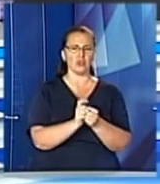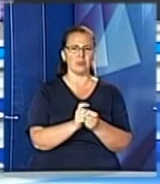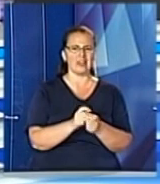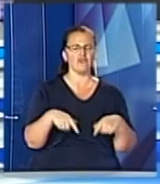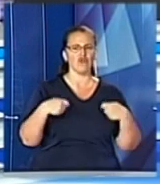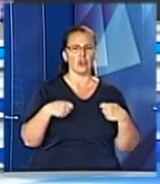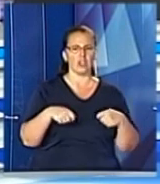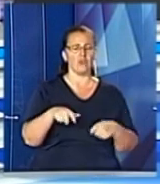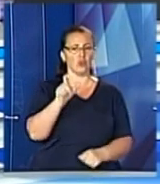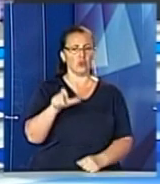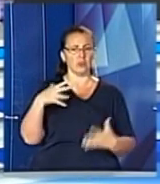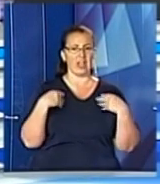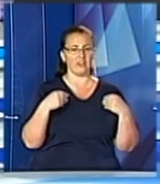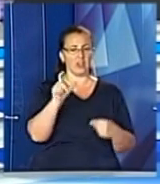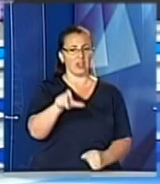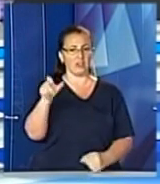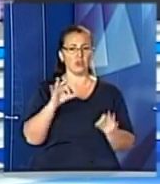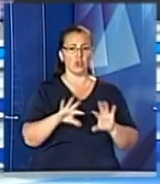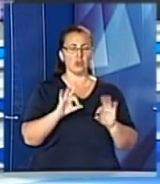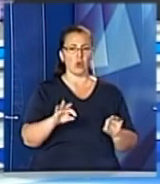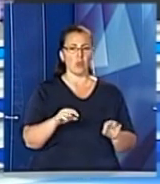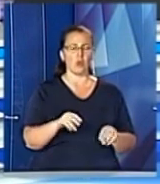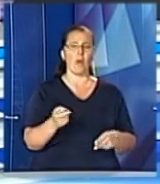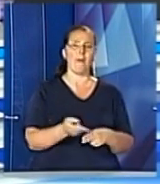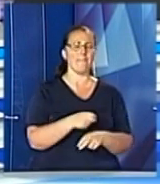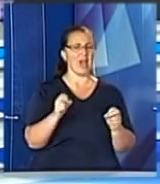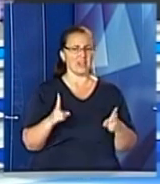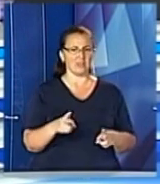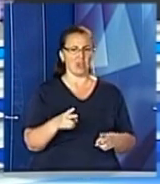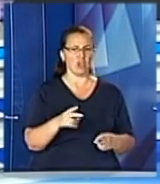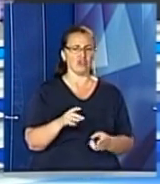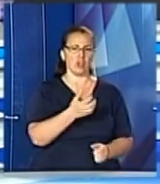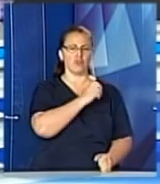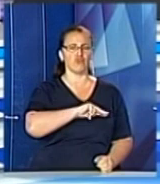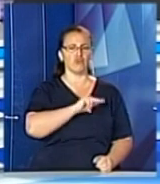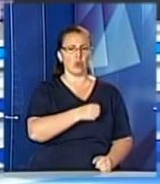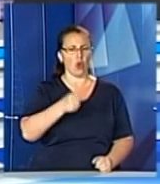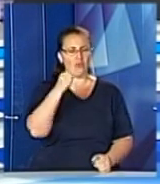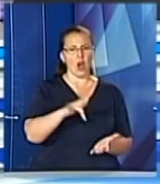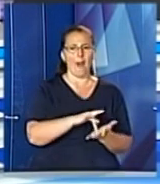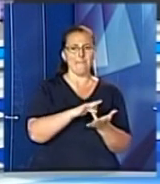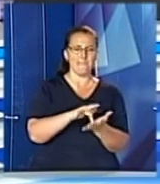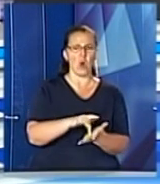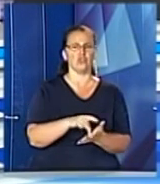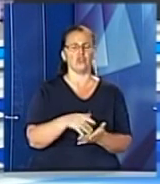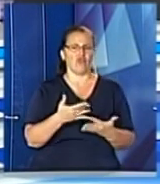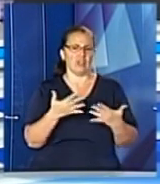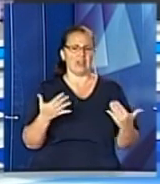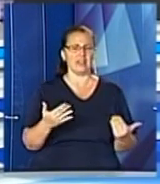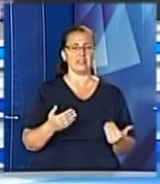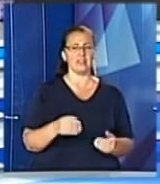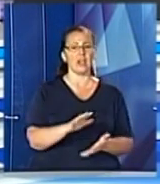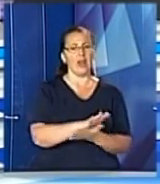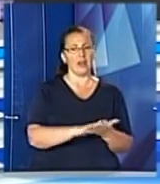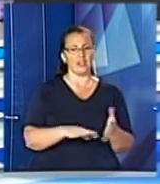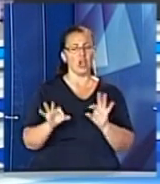Двів'янам розповідали про безпечне працевлаштування, навчання та подорожі за кордоном. Тему продовжить наш журналіст